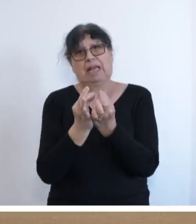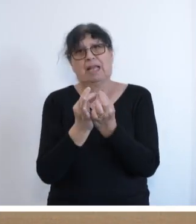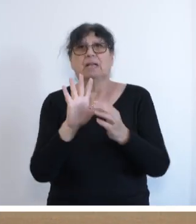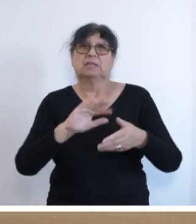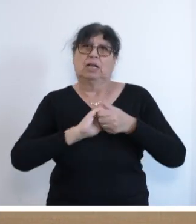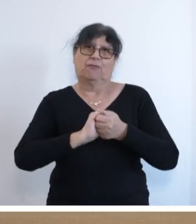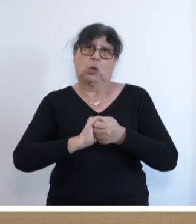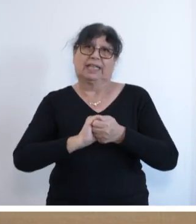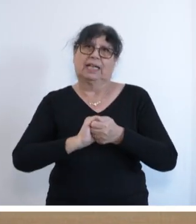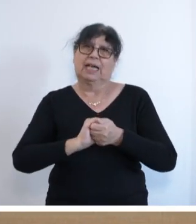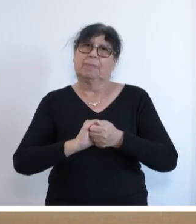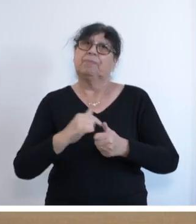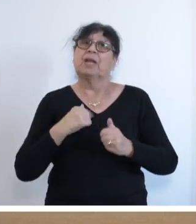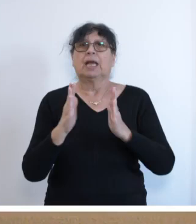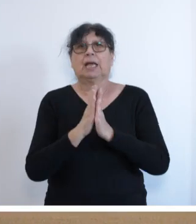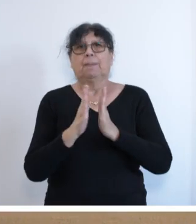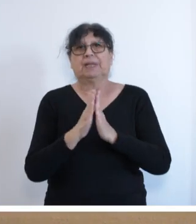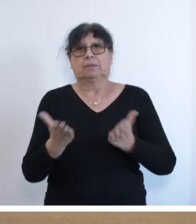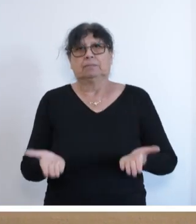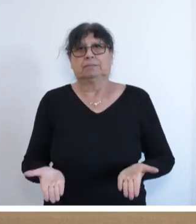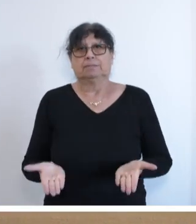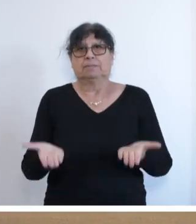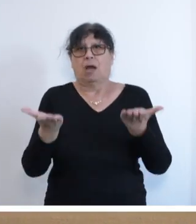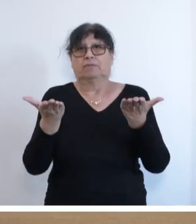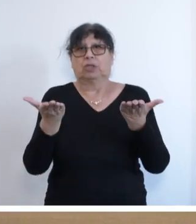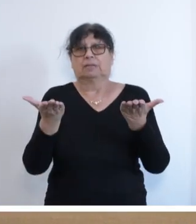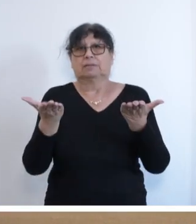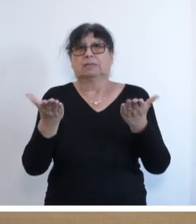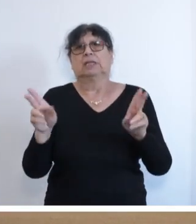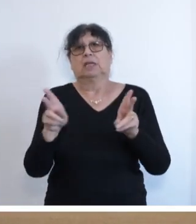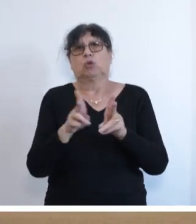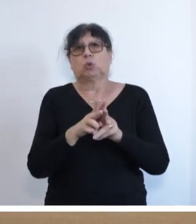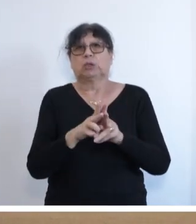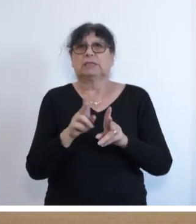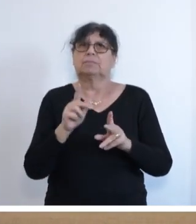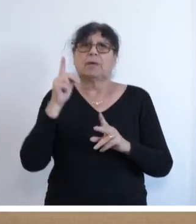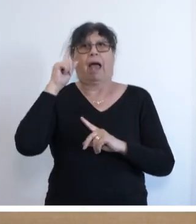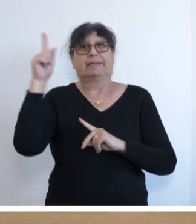Freunden. Ich bitte Sie, sich von Ihren Plätzen zu erheben und kurz innezulassen.